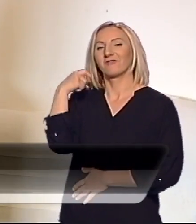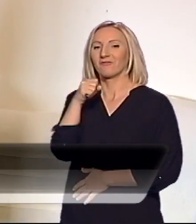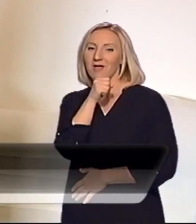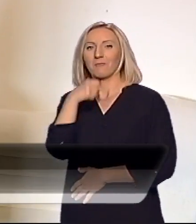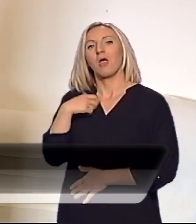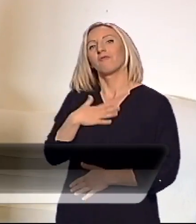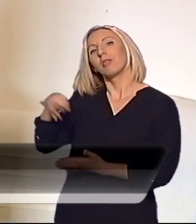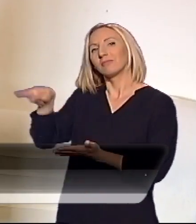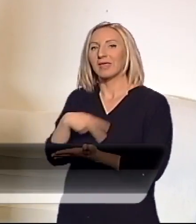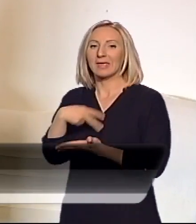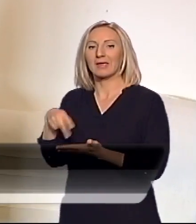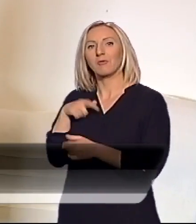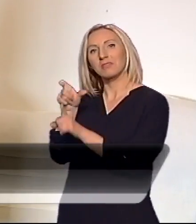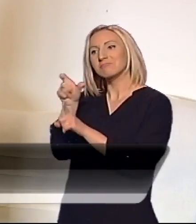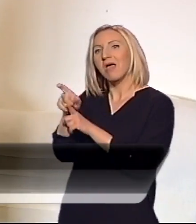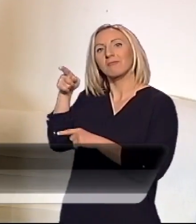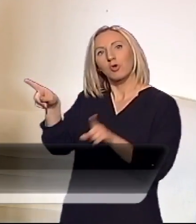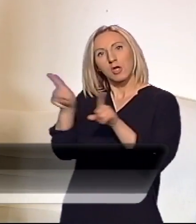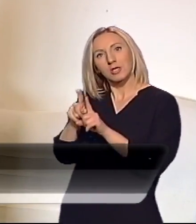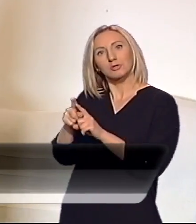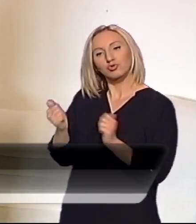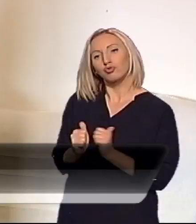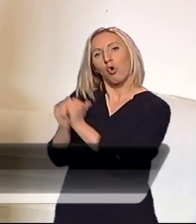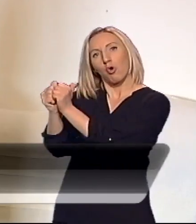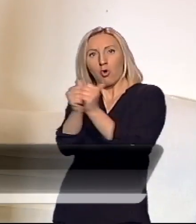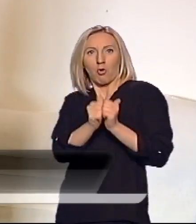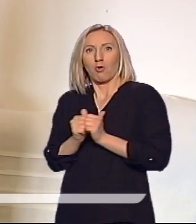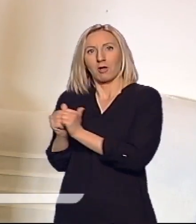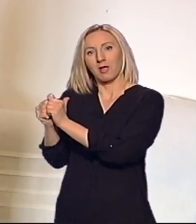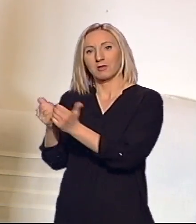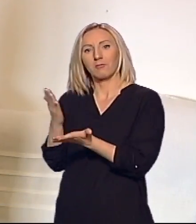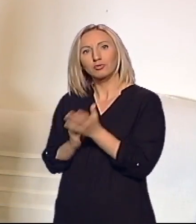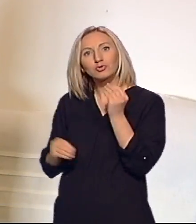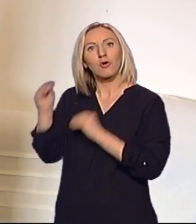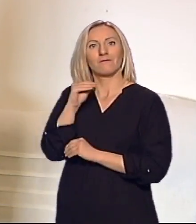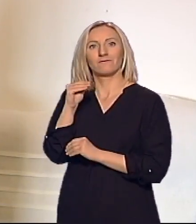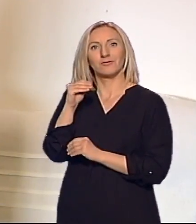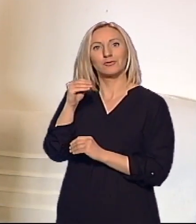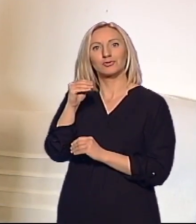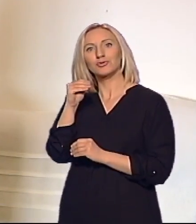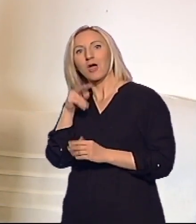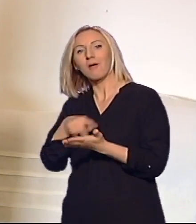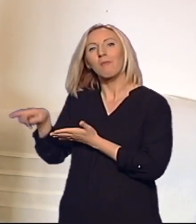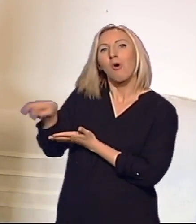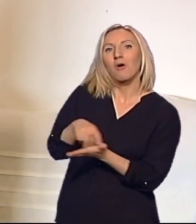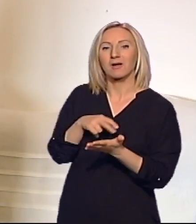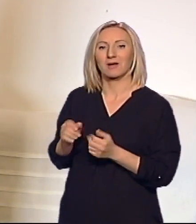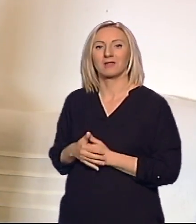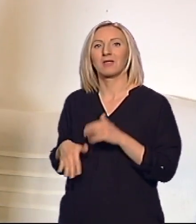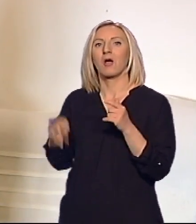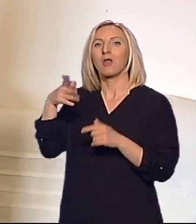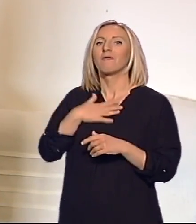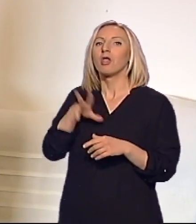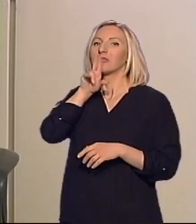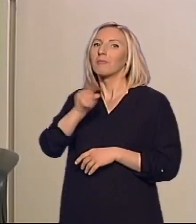volim da igram, da nju teram, da se i kreće sa minom, da budu što više pokretna. Tako, ona voli priča o priče, ja nju nekad